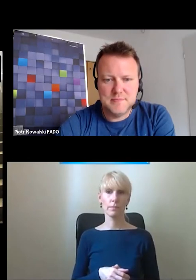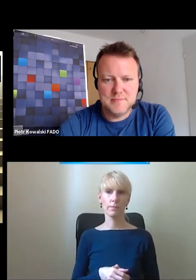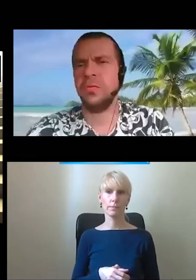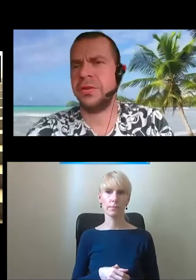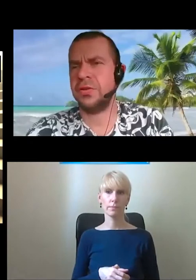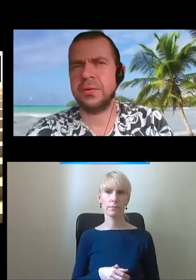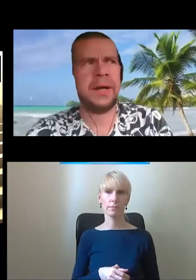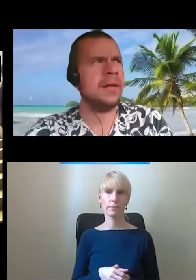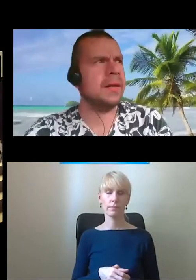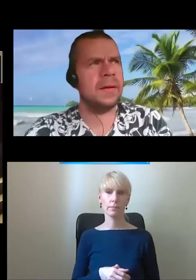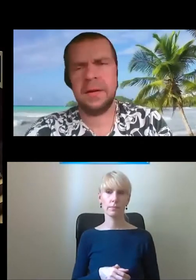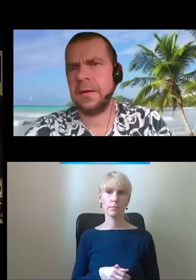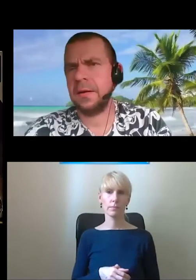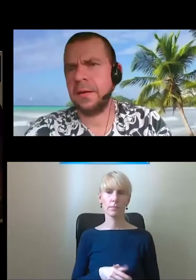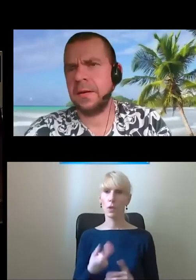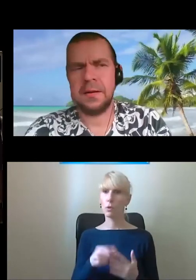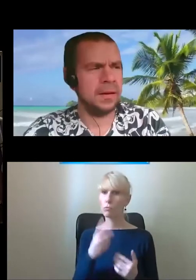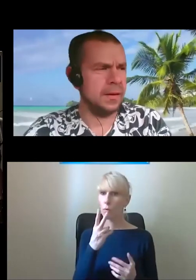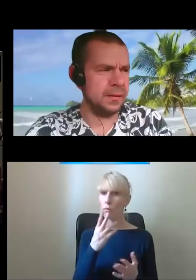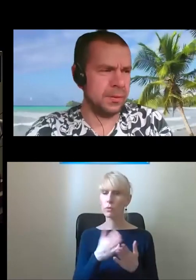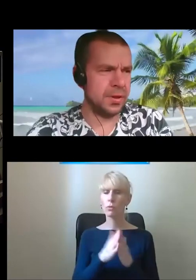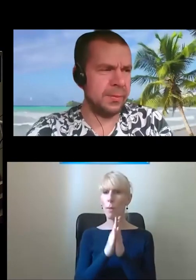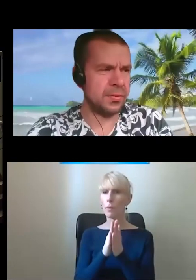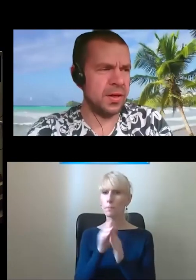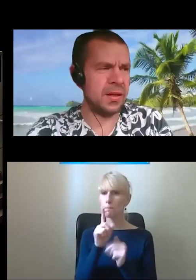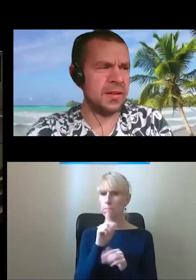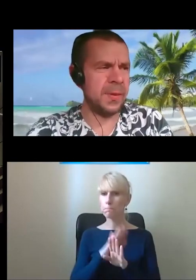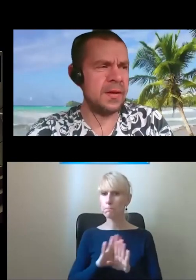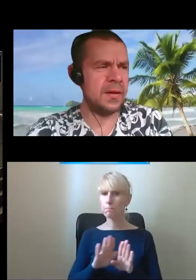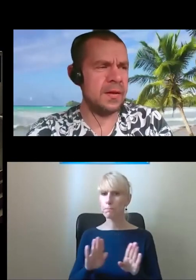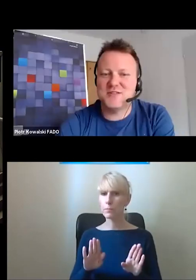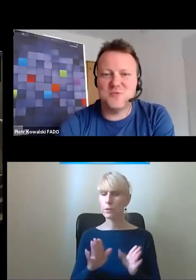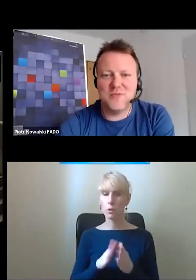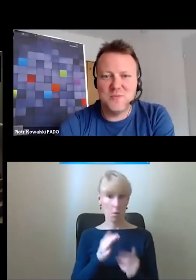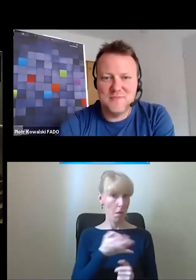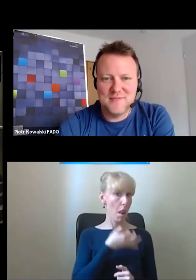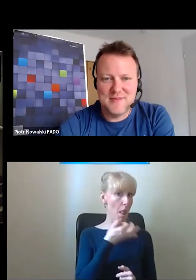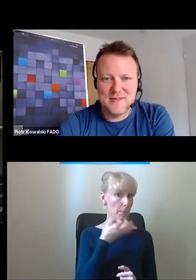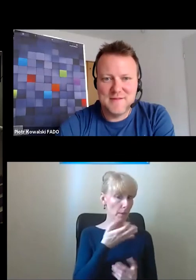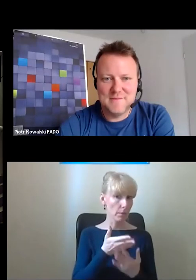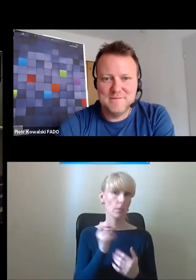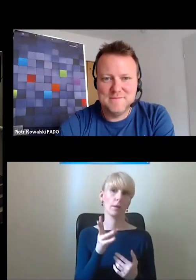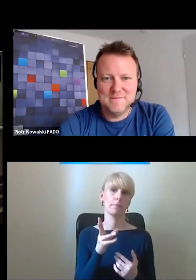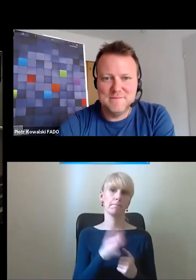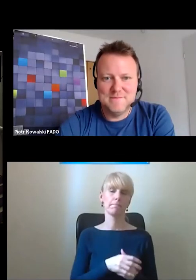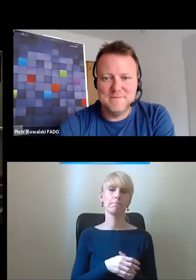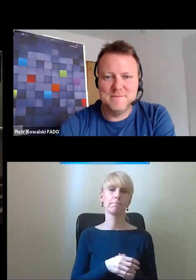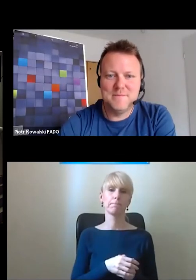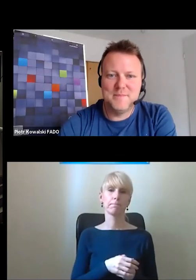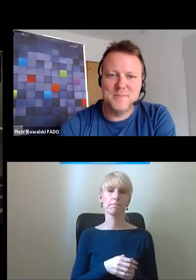Czy Ty mówiłeś coś do mnie? Żebyś ściszył. Dobrze, proszę. Teraz lepiej? Teraz super. Dobra.